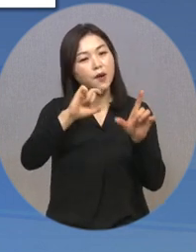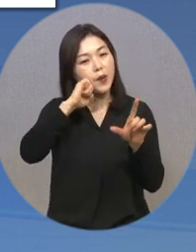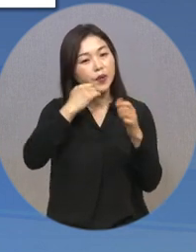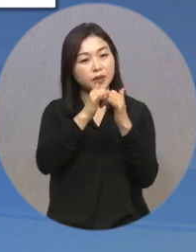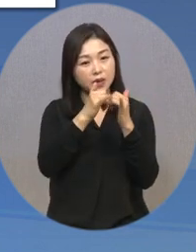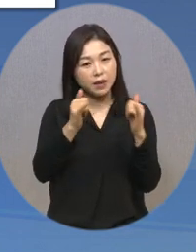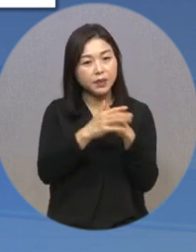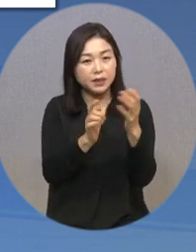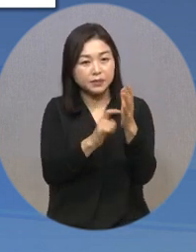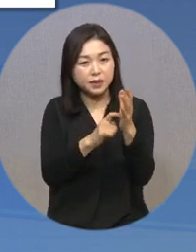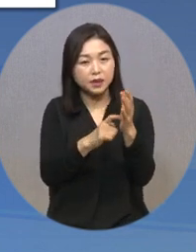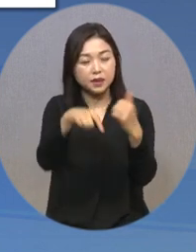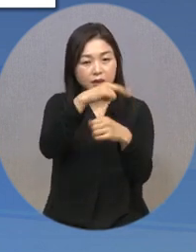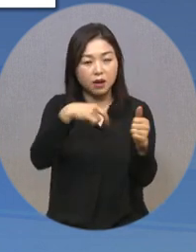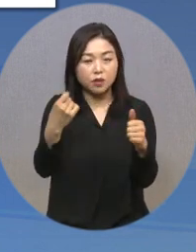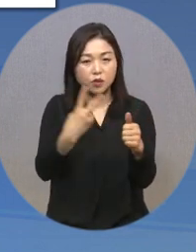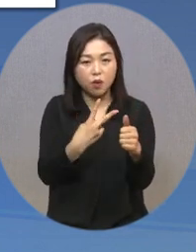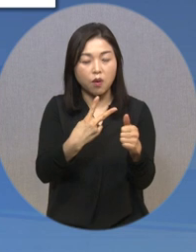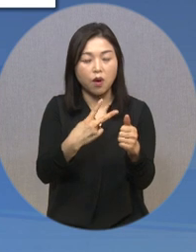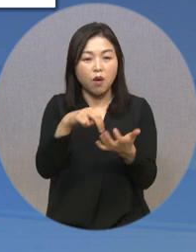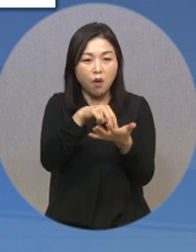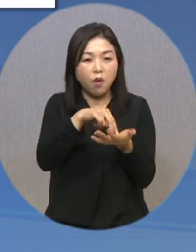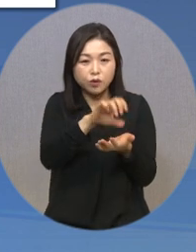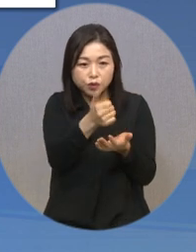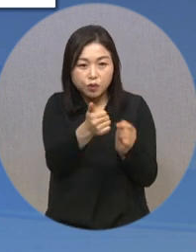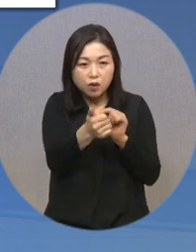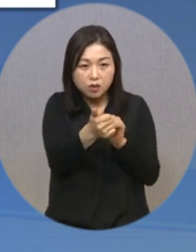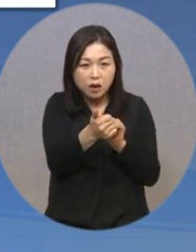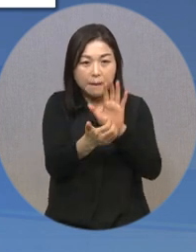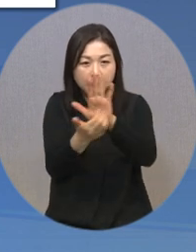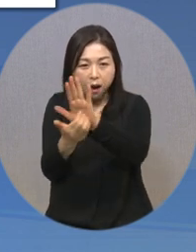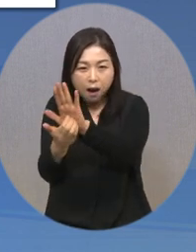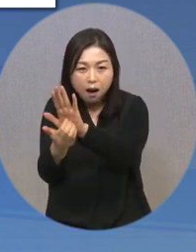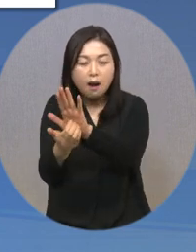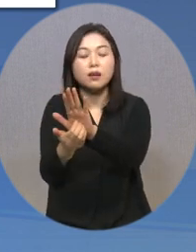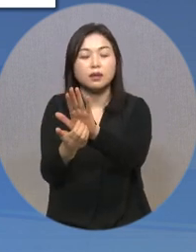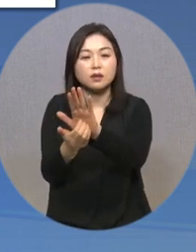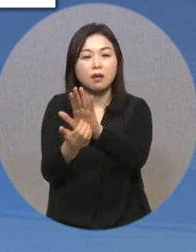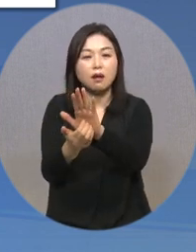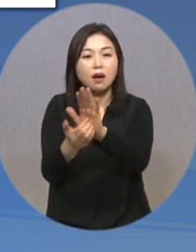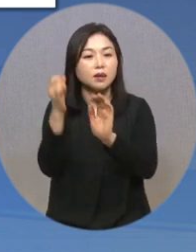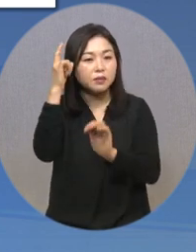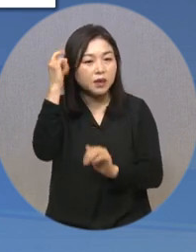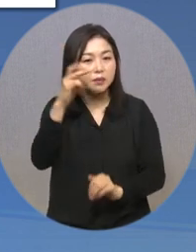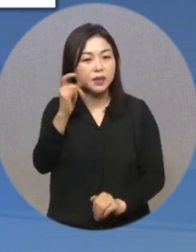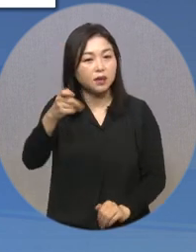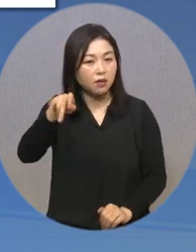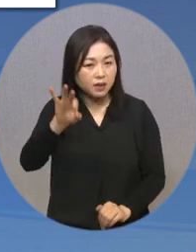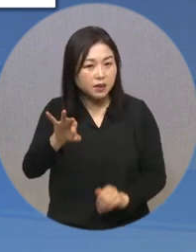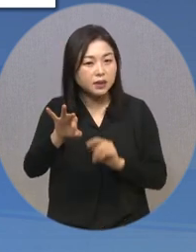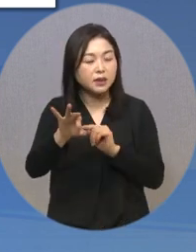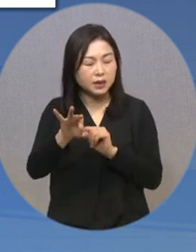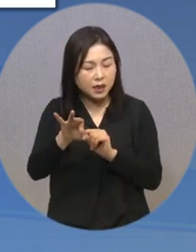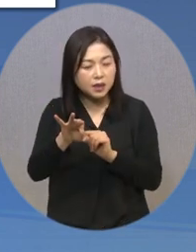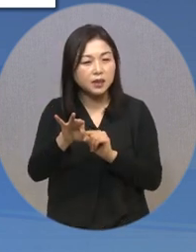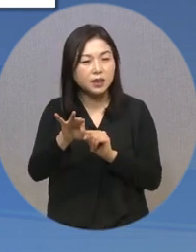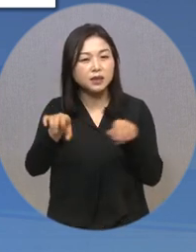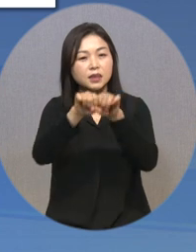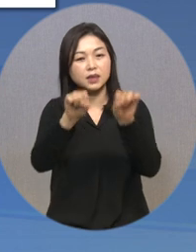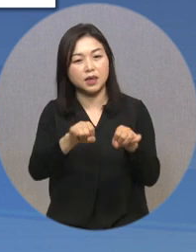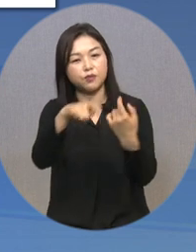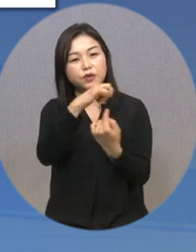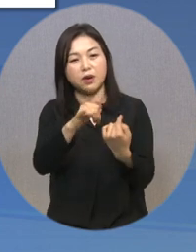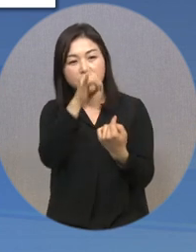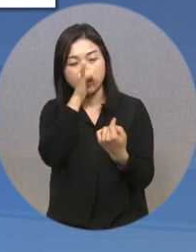등에 신속하게 대응하기 위해 스마트 미터링 시스템을 활용합니다. 이 시스템은 아날로그 방식으로 운영해온